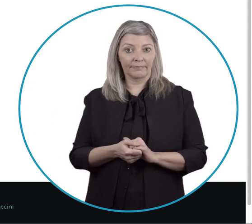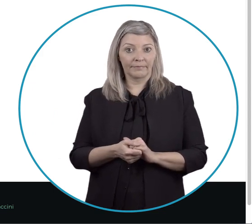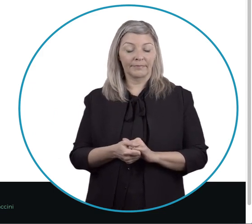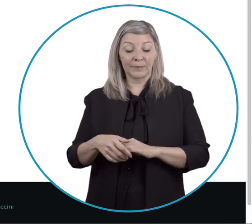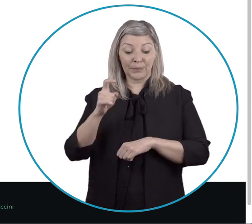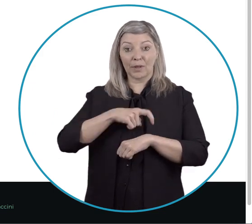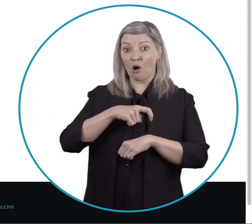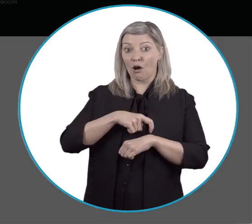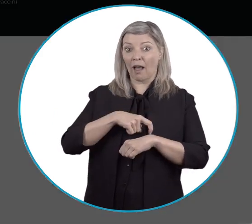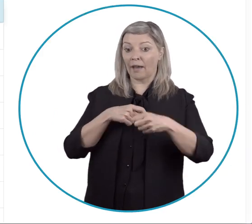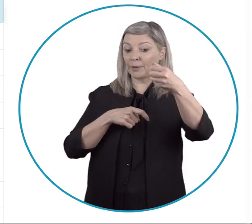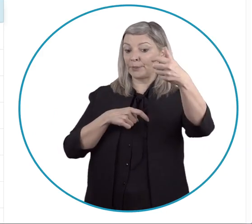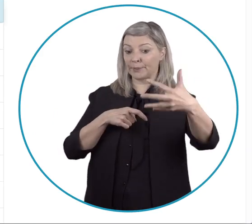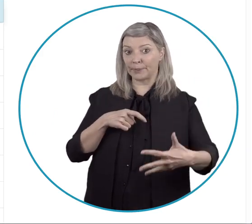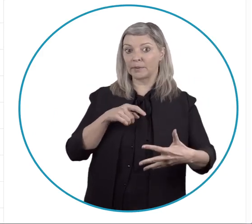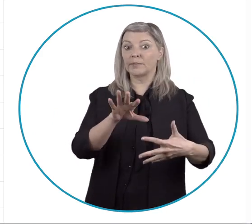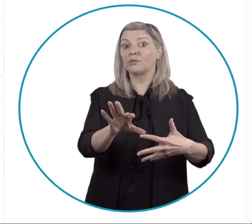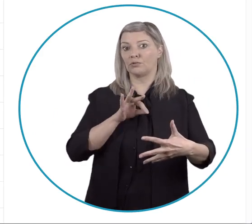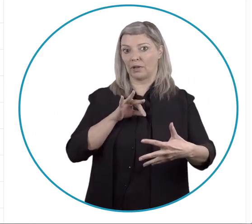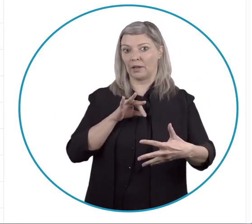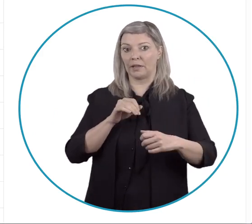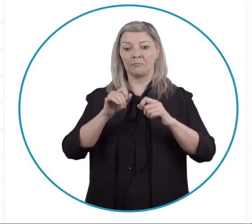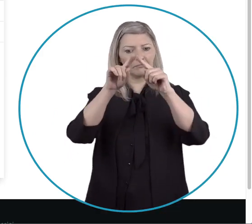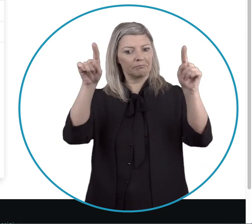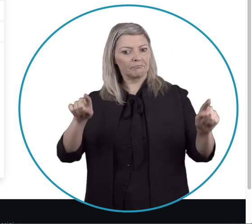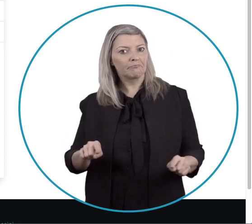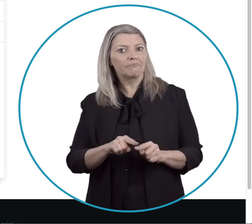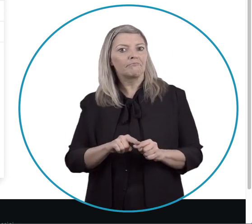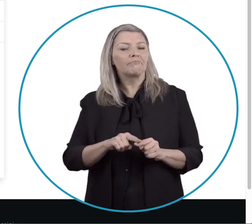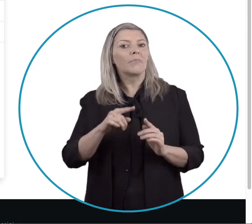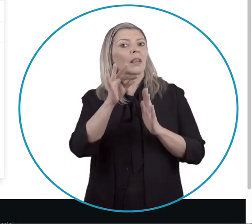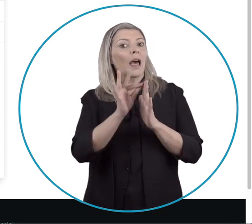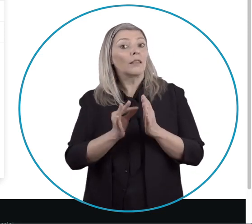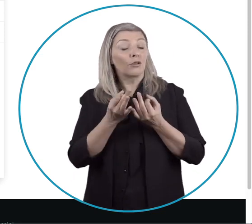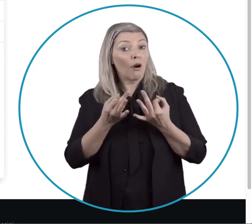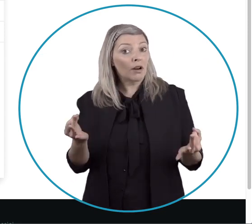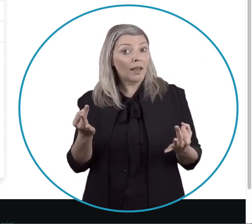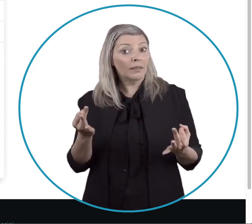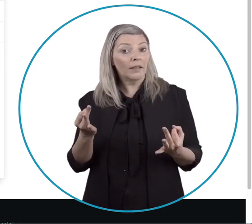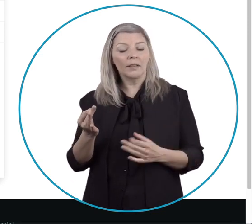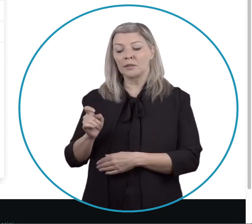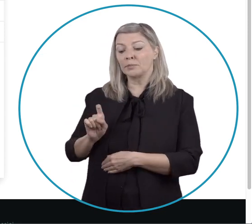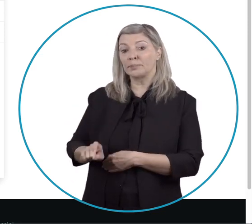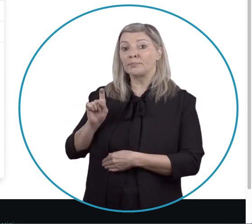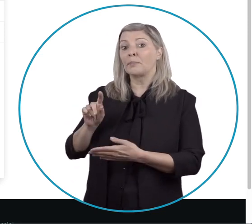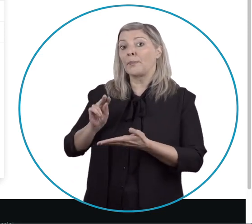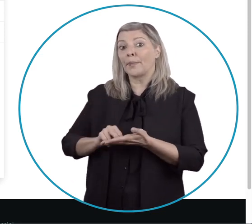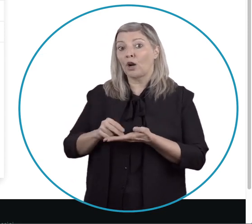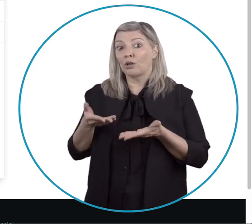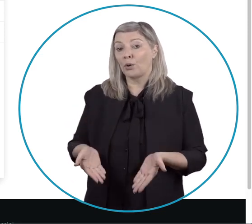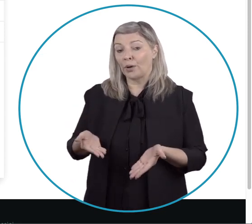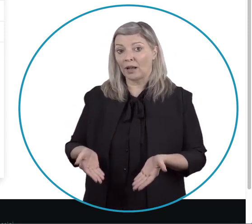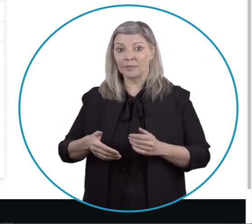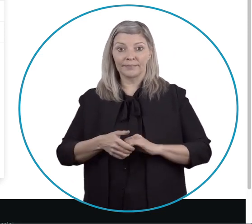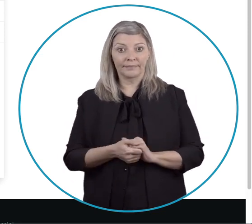giorni dopo Seleziona l'orario Verifica che tutti i dati siano corretti E clicca su